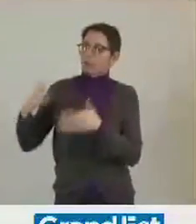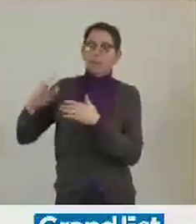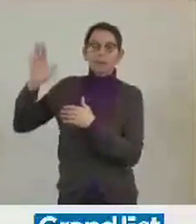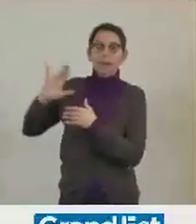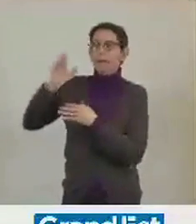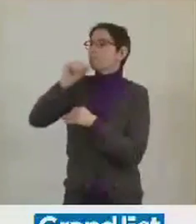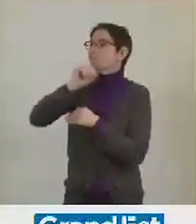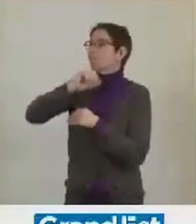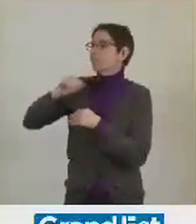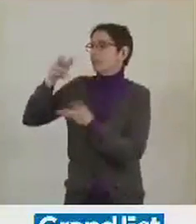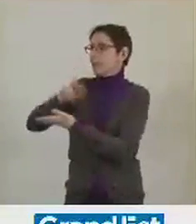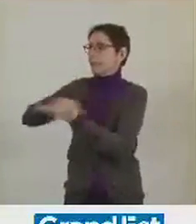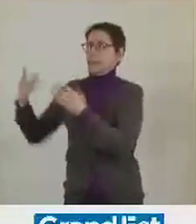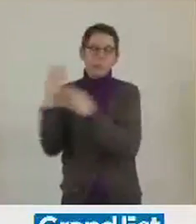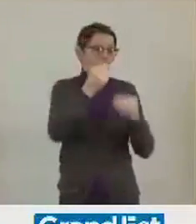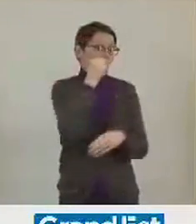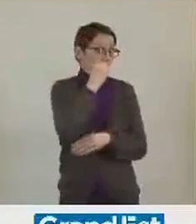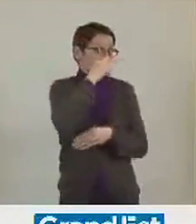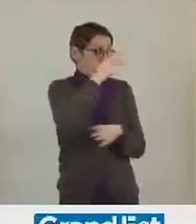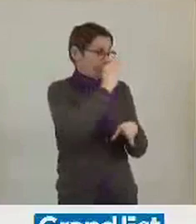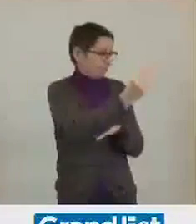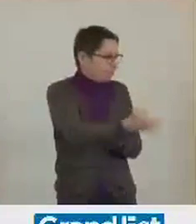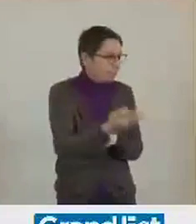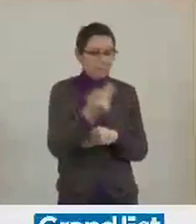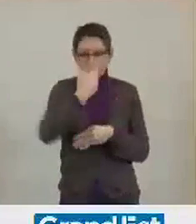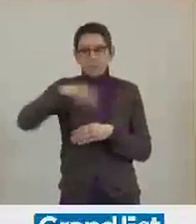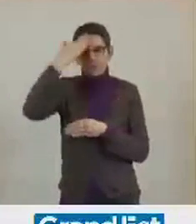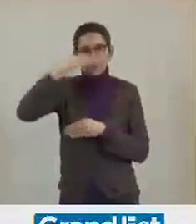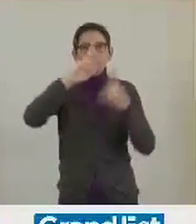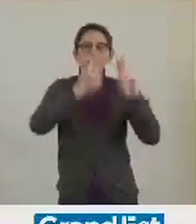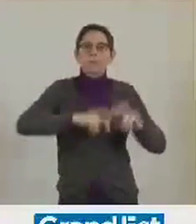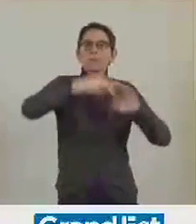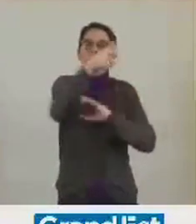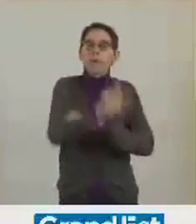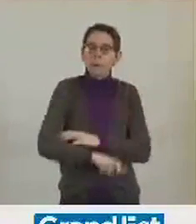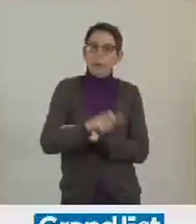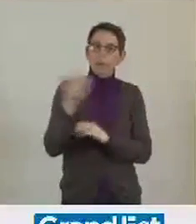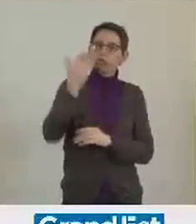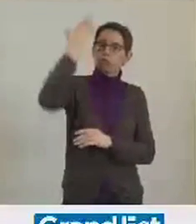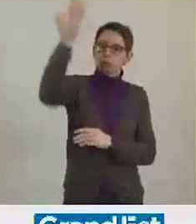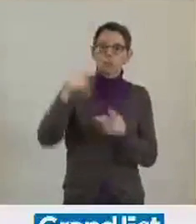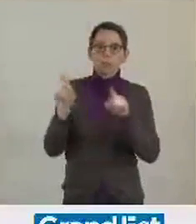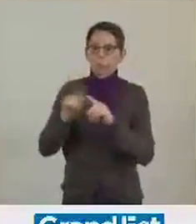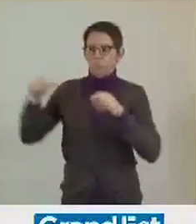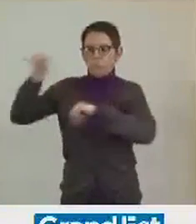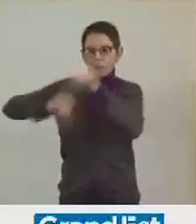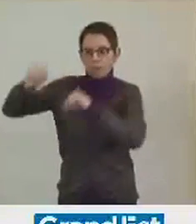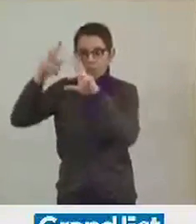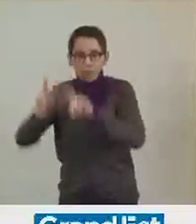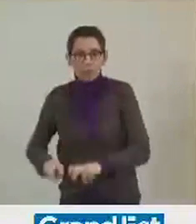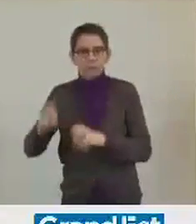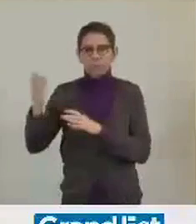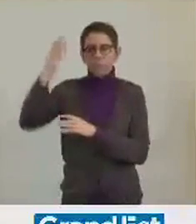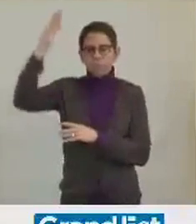mentir le grand homme. Nos chercheurs sont performants, nos laboratoires de recherche sont performants. Nous avons le sentiment, l'intuition que nos